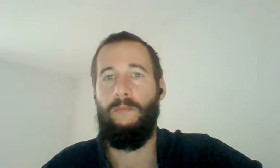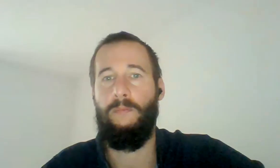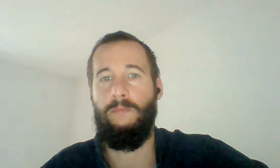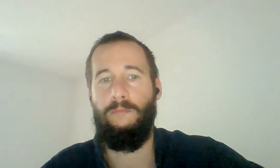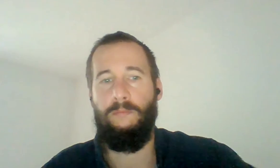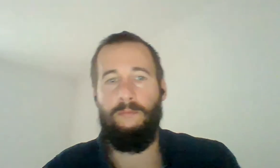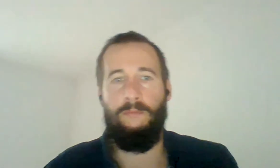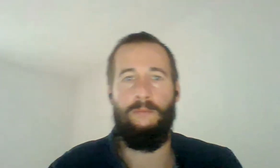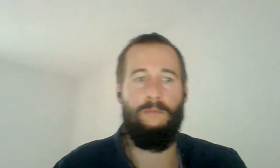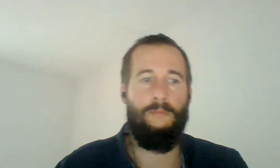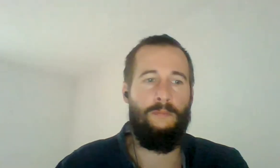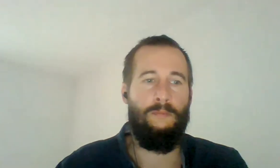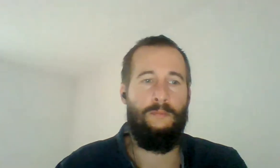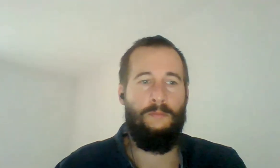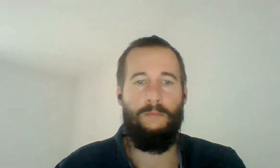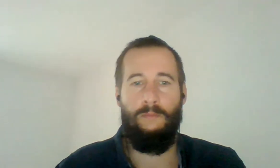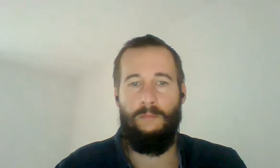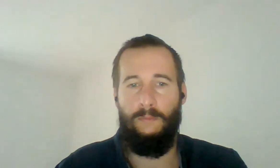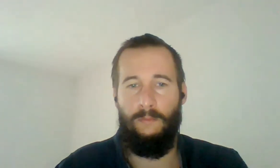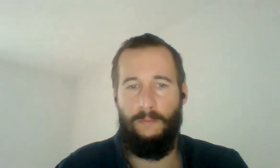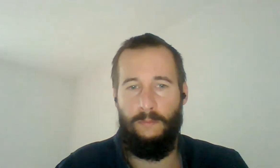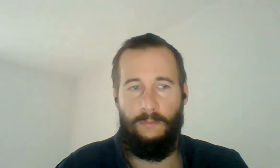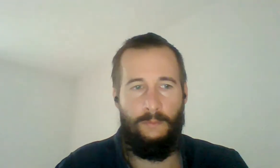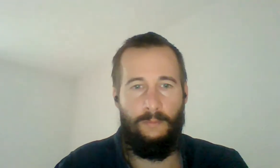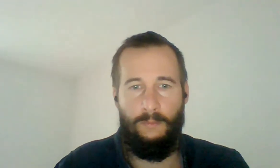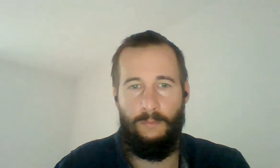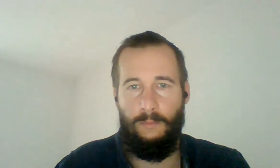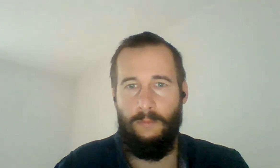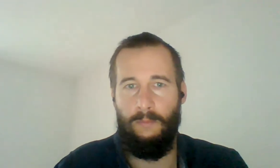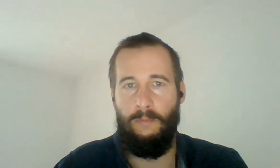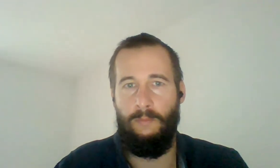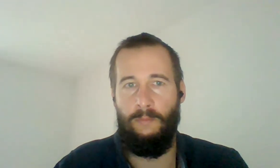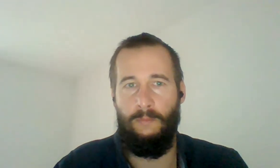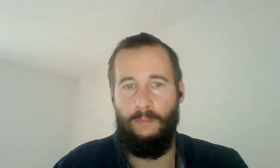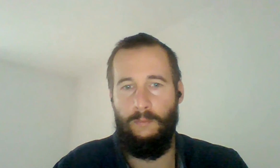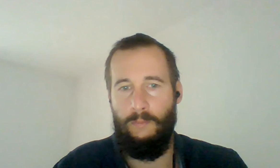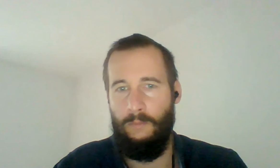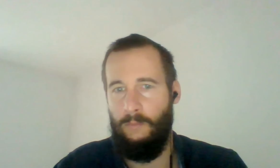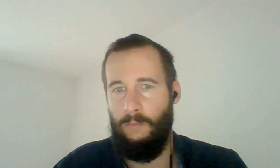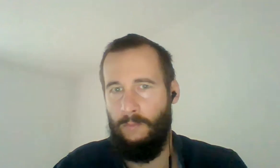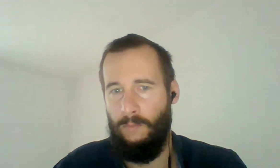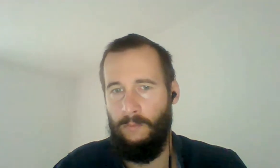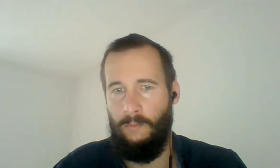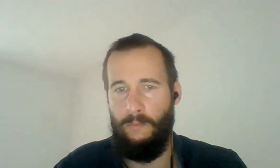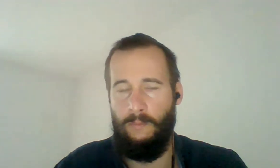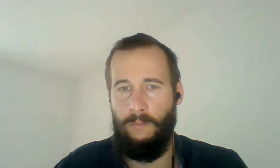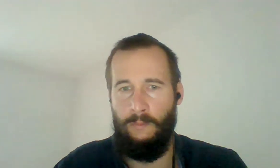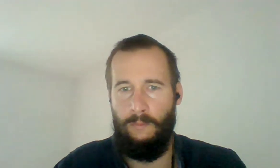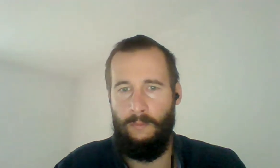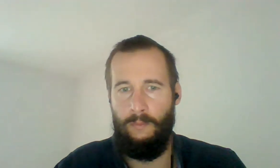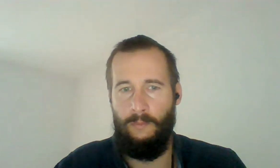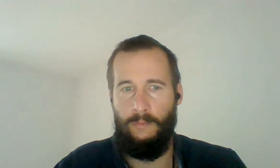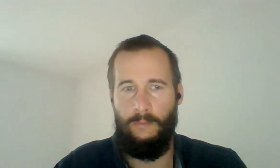Ačiū labai, ponia Hanė, kai tikrai išsami analizai, įsamos irgi jūsų pristatymas. Na ir paskutinis trečiasis